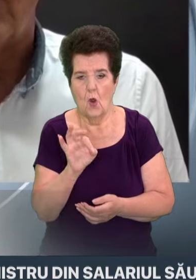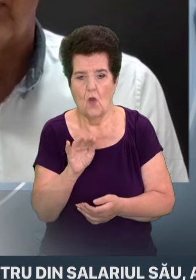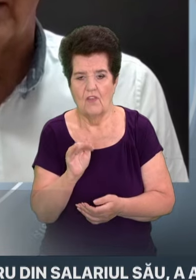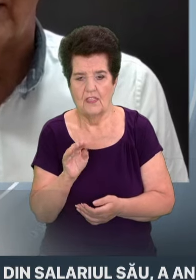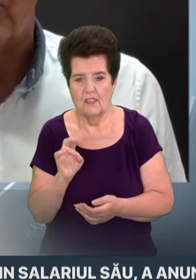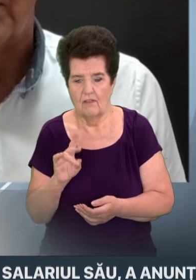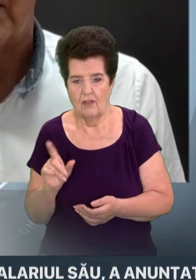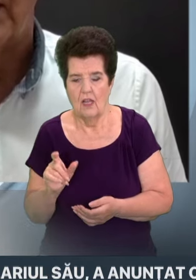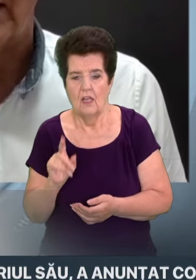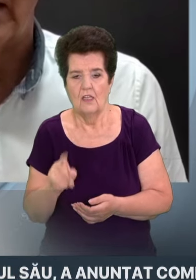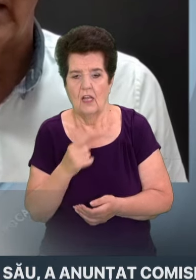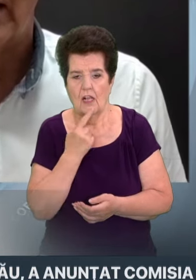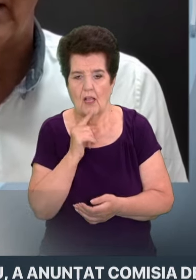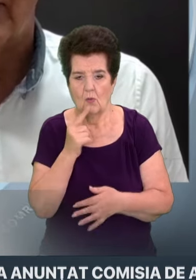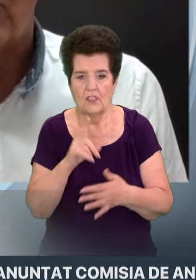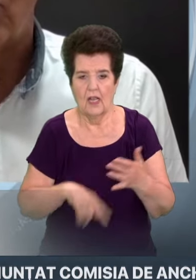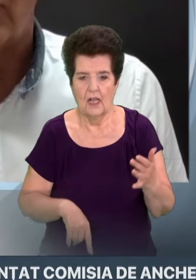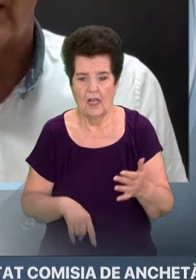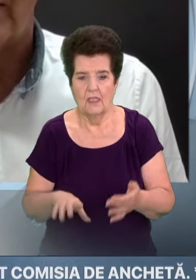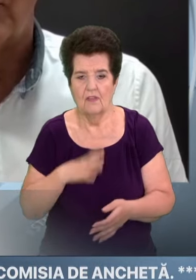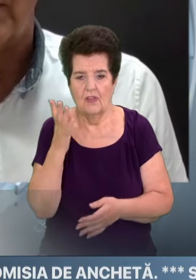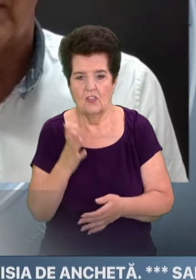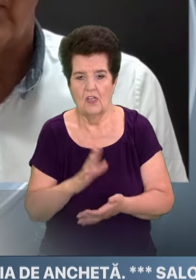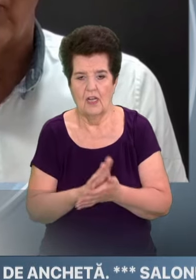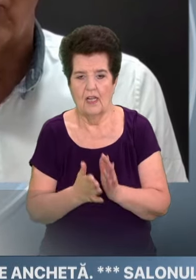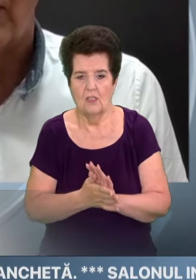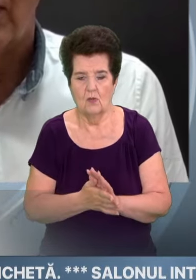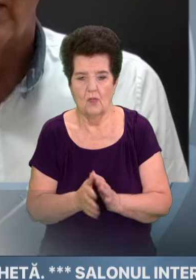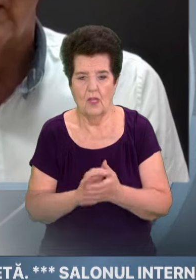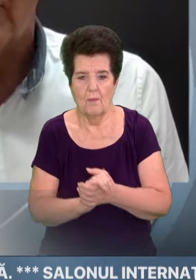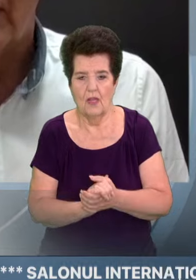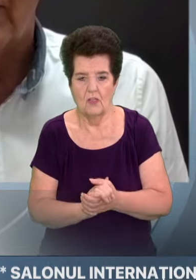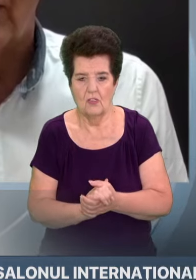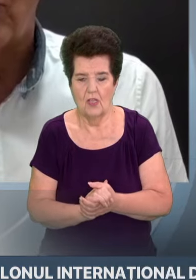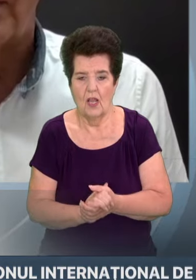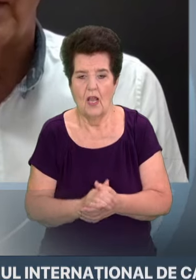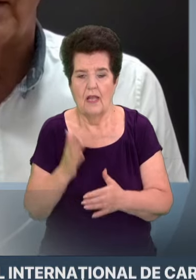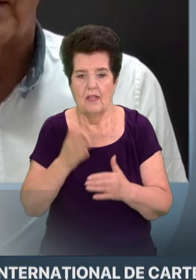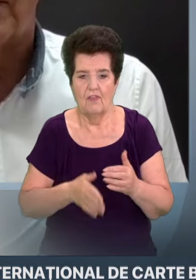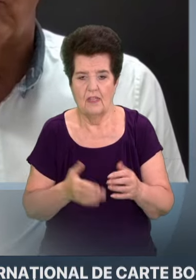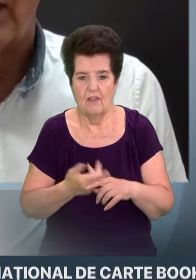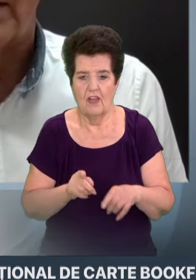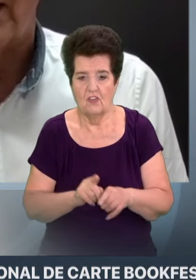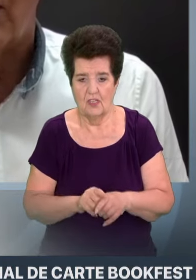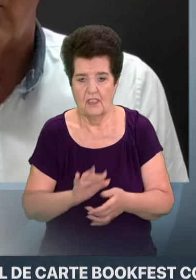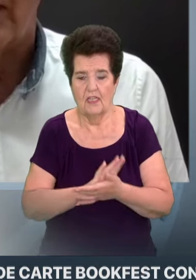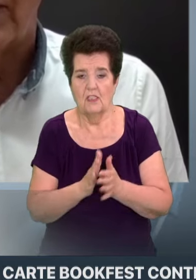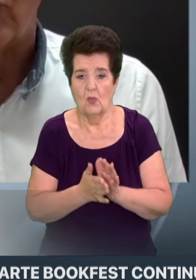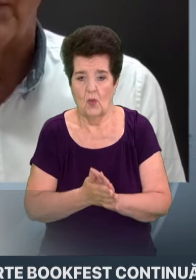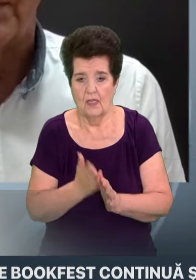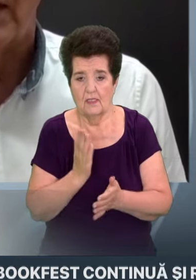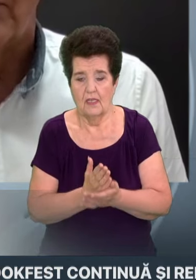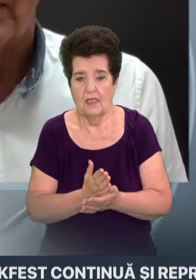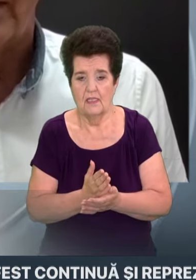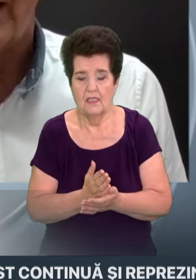îmi este foarte greu să cred că se va ajunge la discuții de pace. În definitiv, aceasta este situația ca un